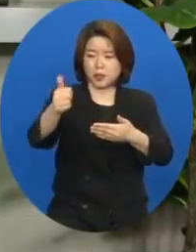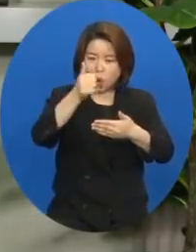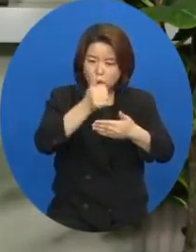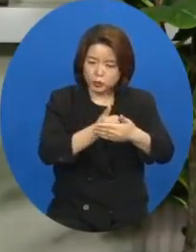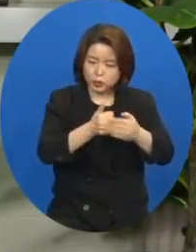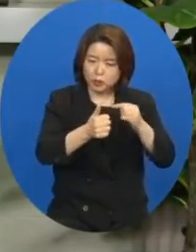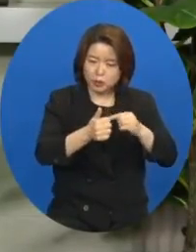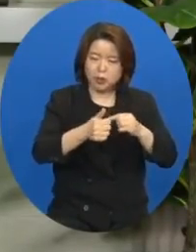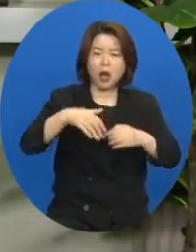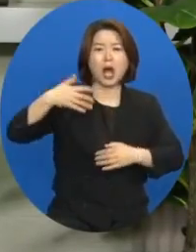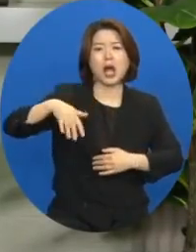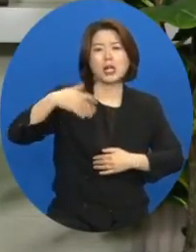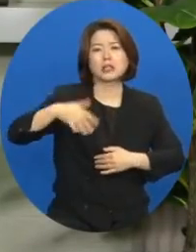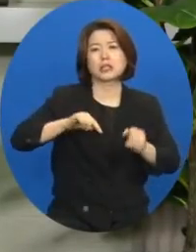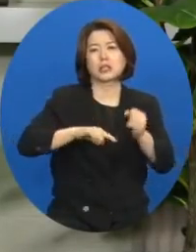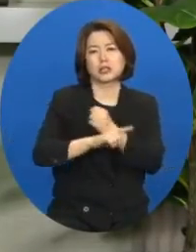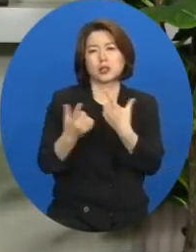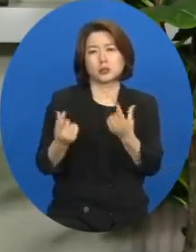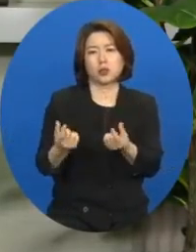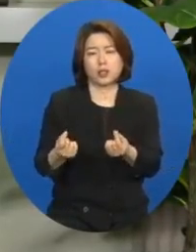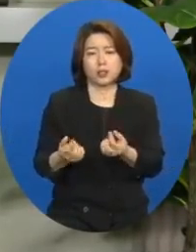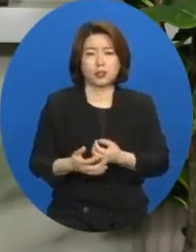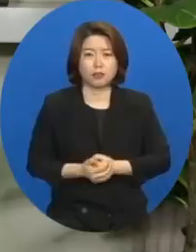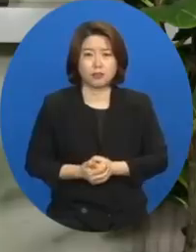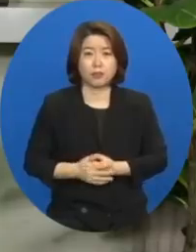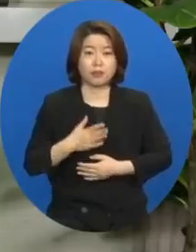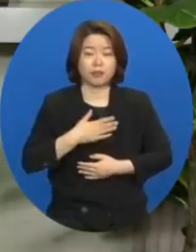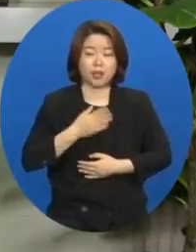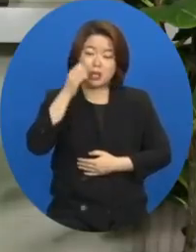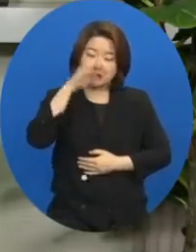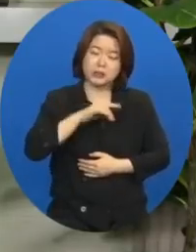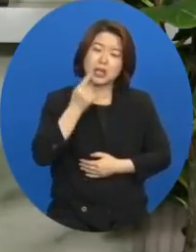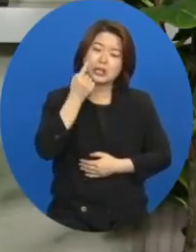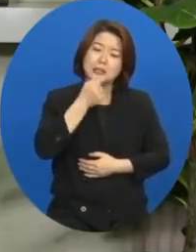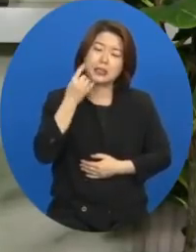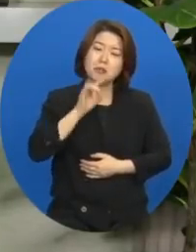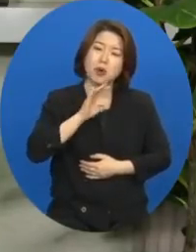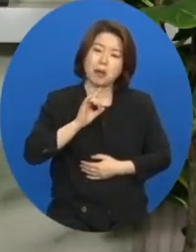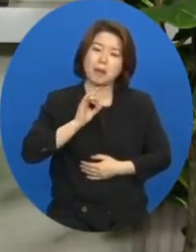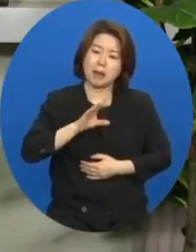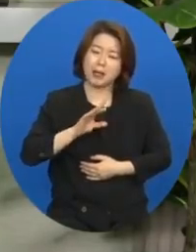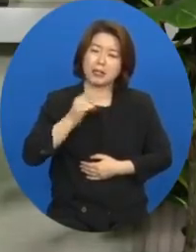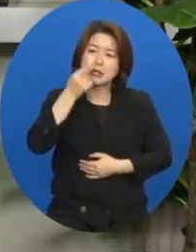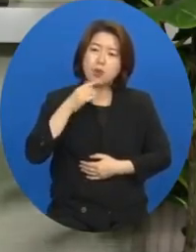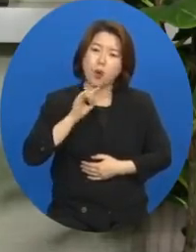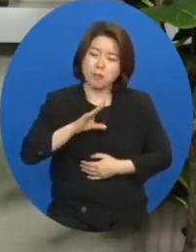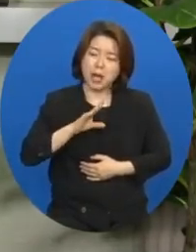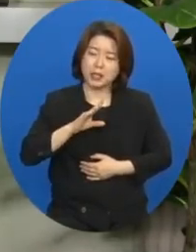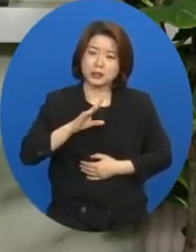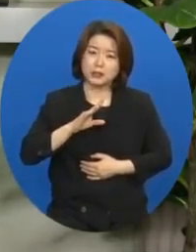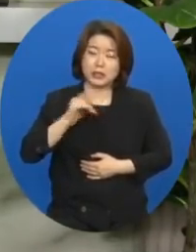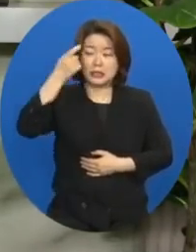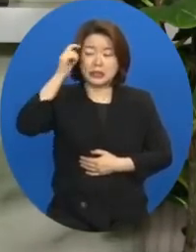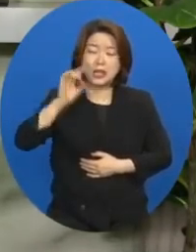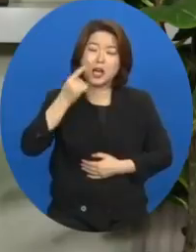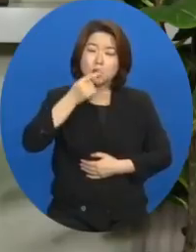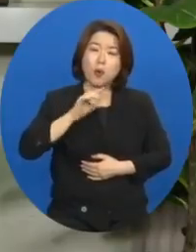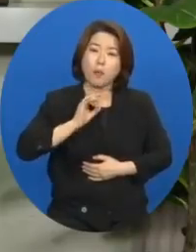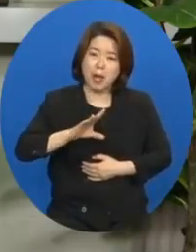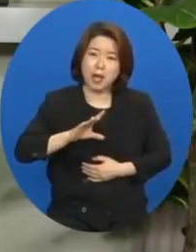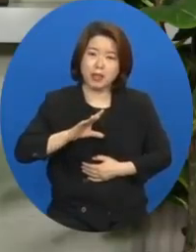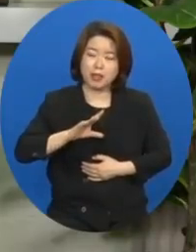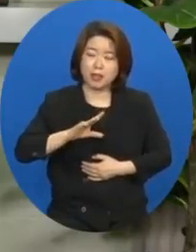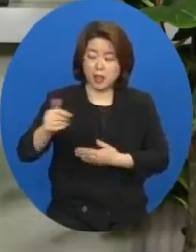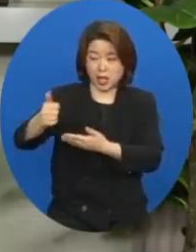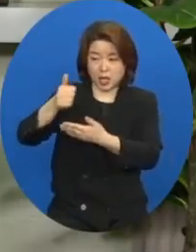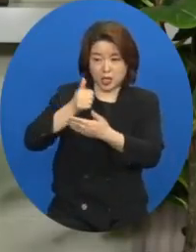아닌 것입니다. 나는 그저 입으로만 예수님을 영접했다고 생각으로만 예수님을 영접했다고